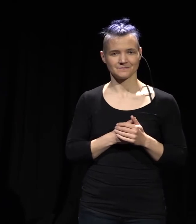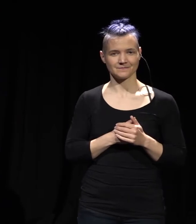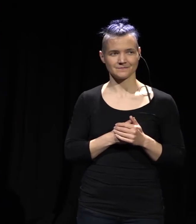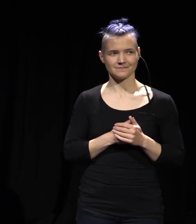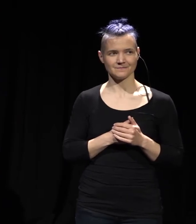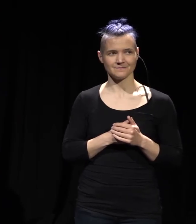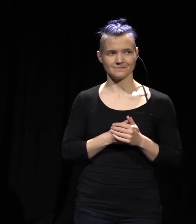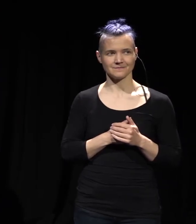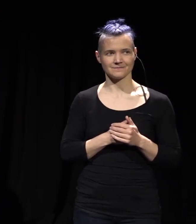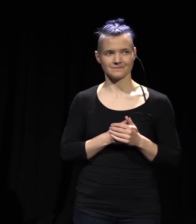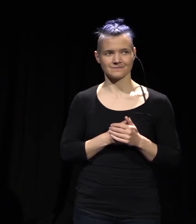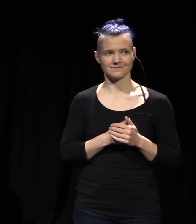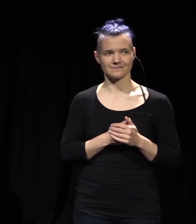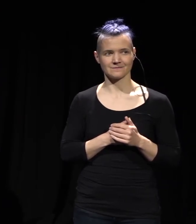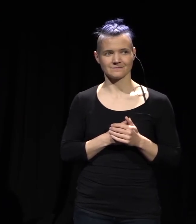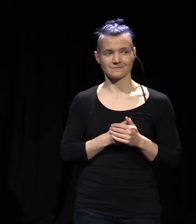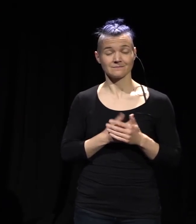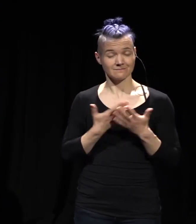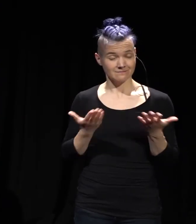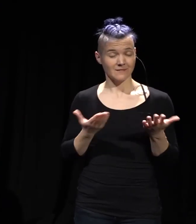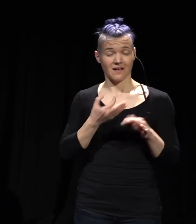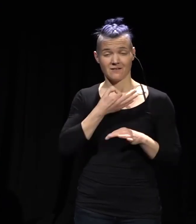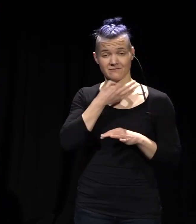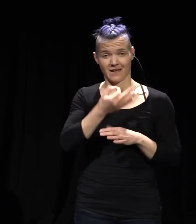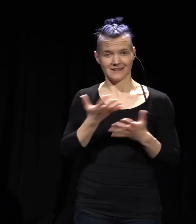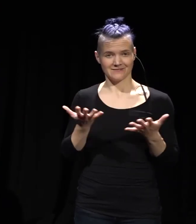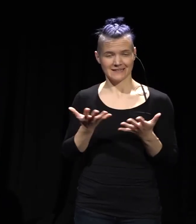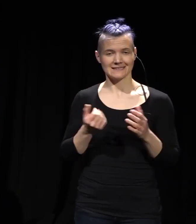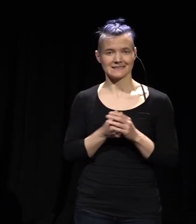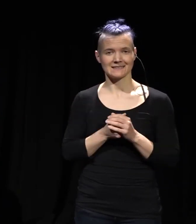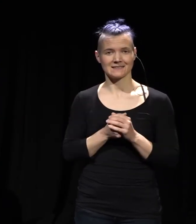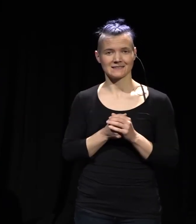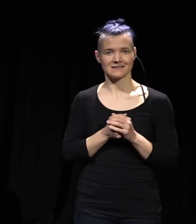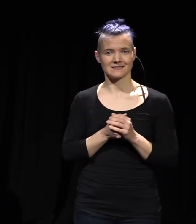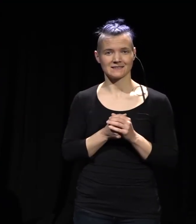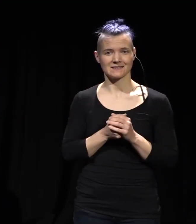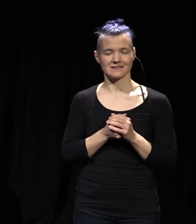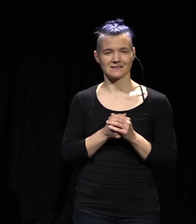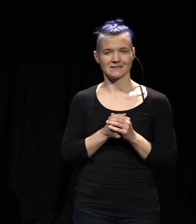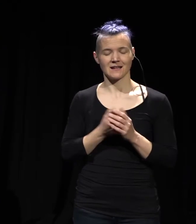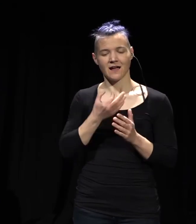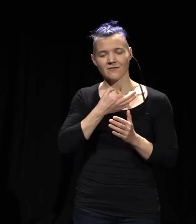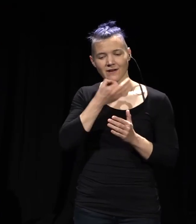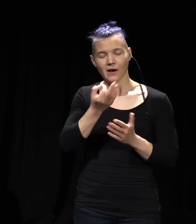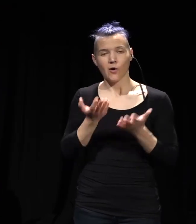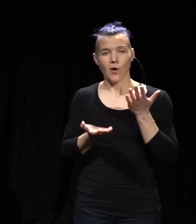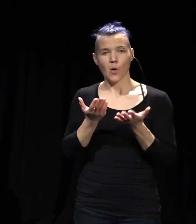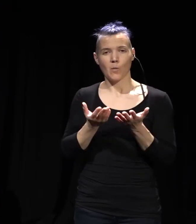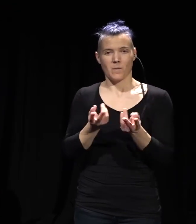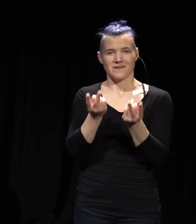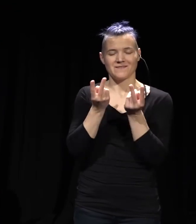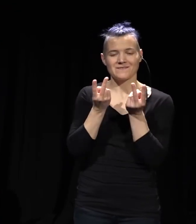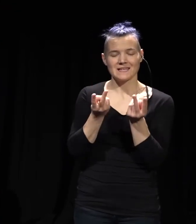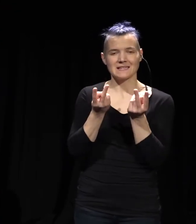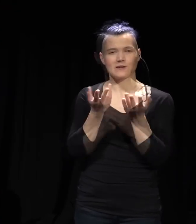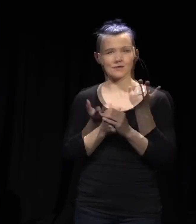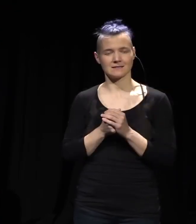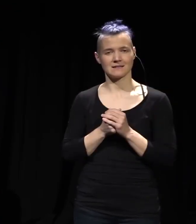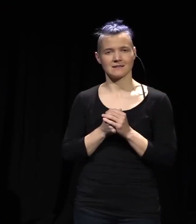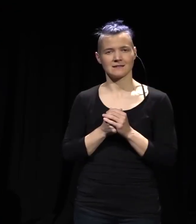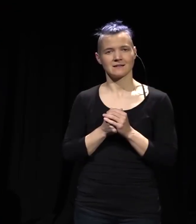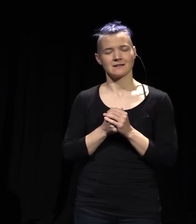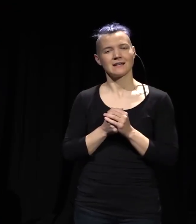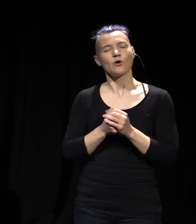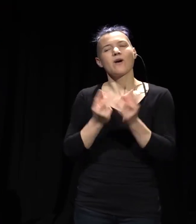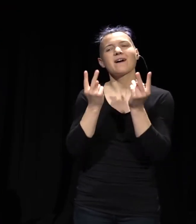nämlich die Frage der Relevanz. Relevanz